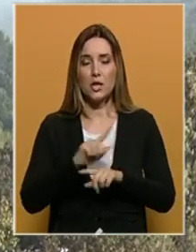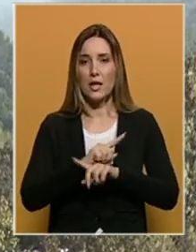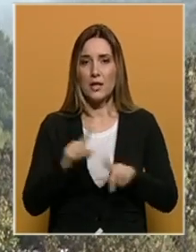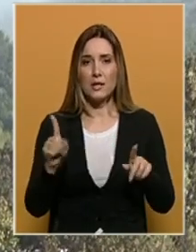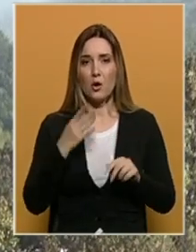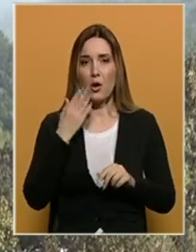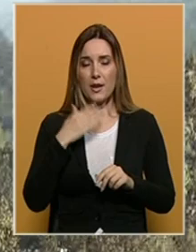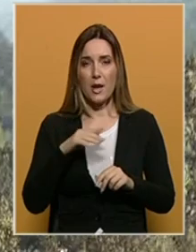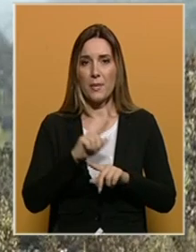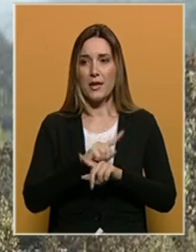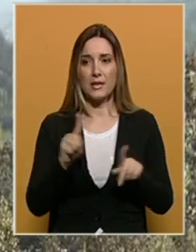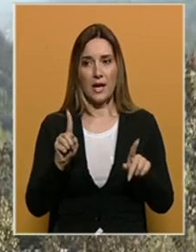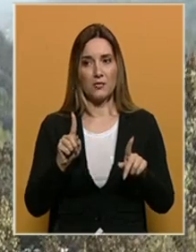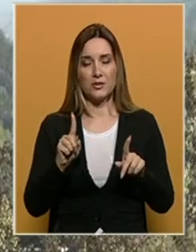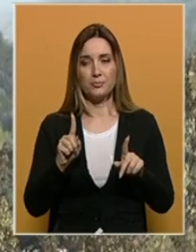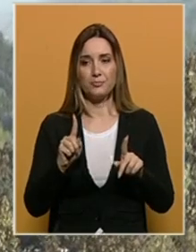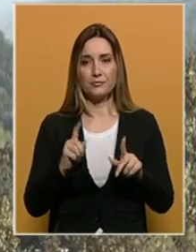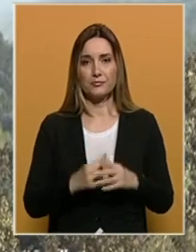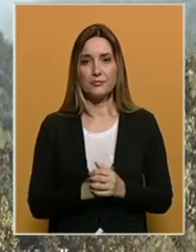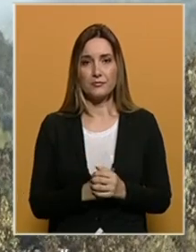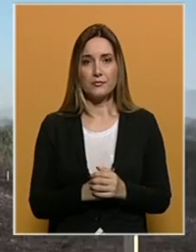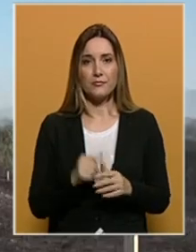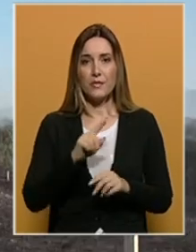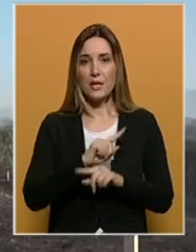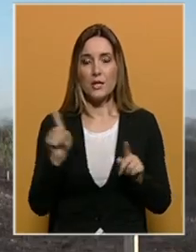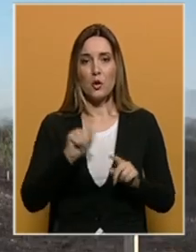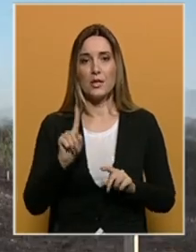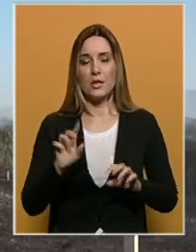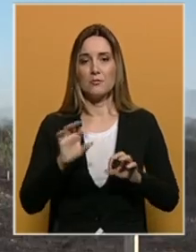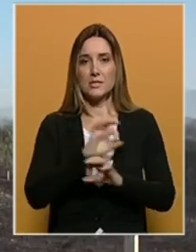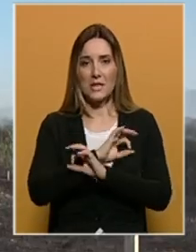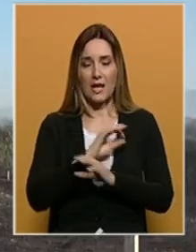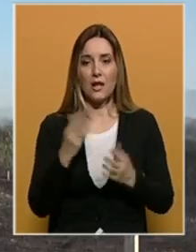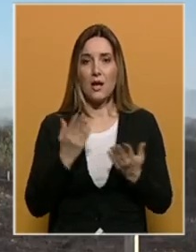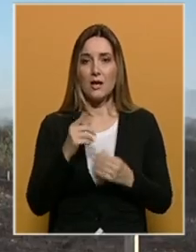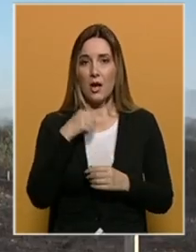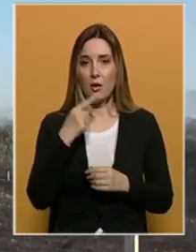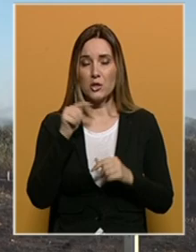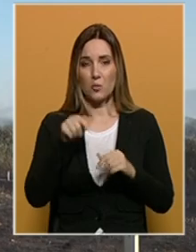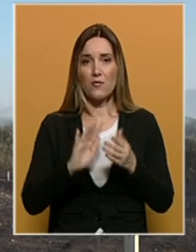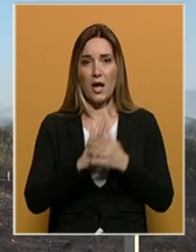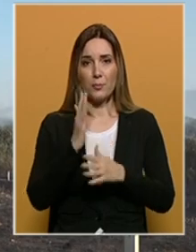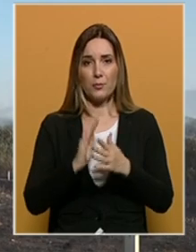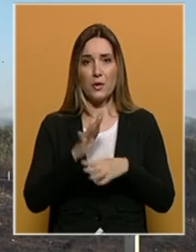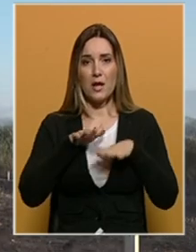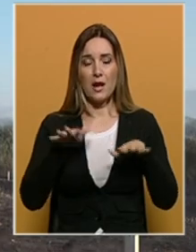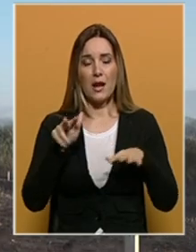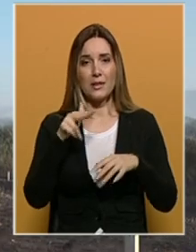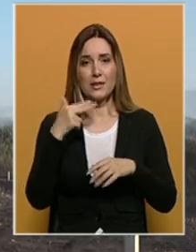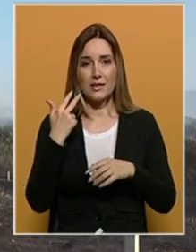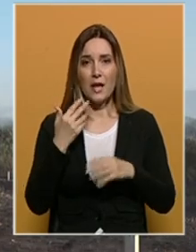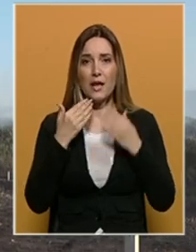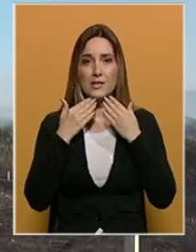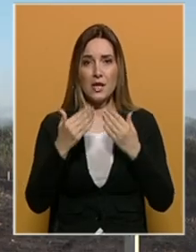nije stradao. Dakle, kako rekao, ovaj požar hara tri dana i